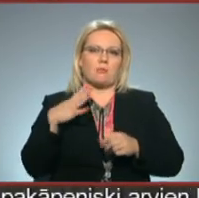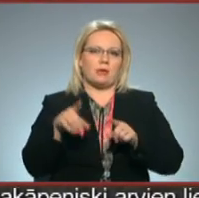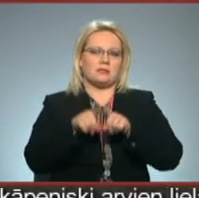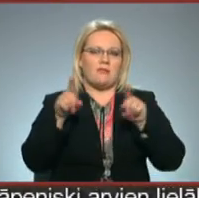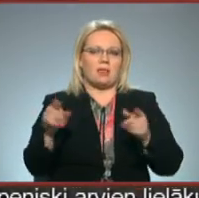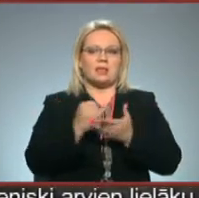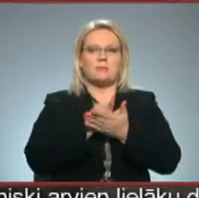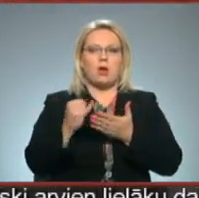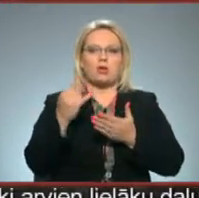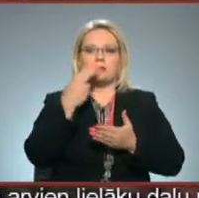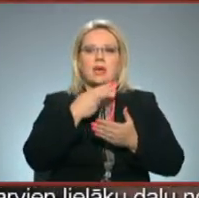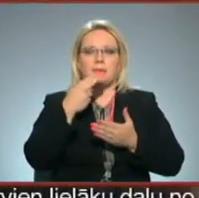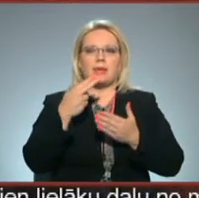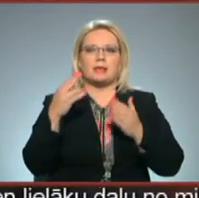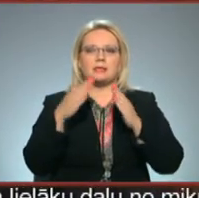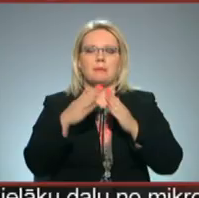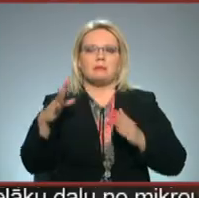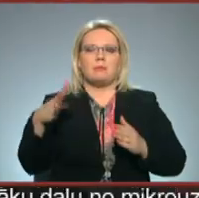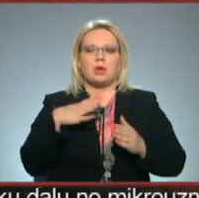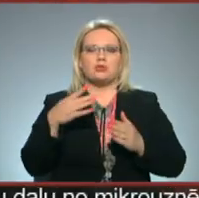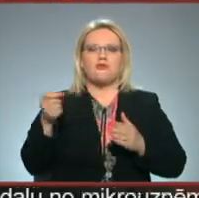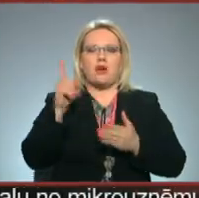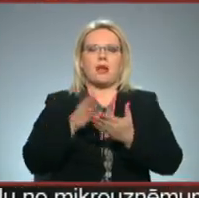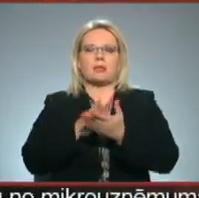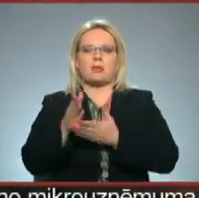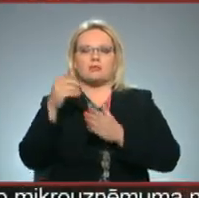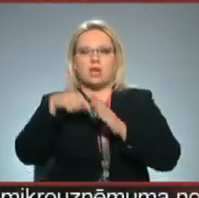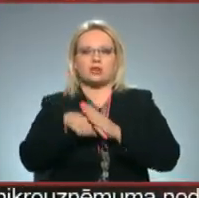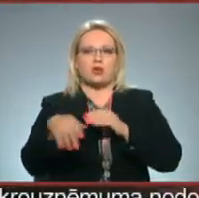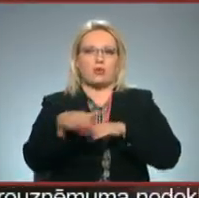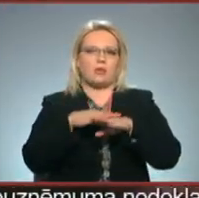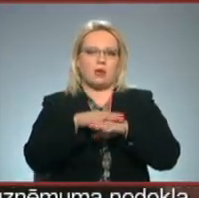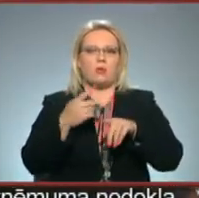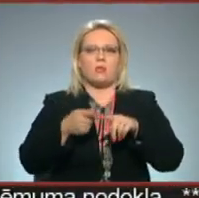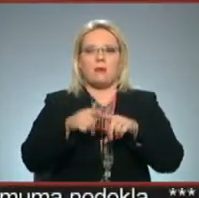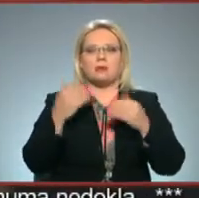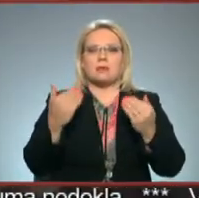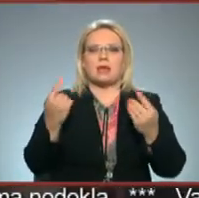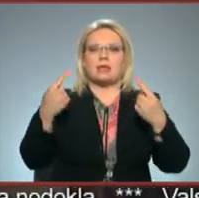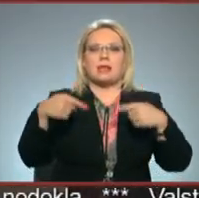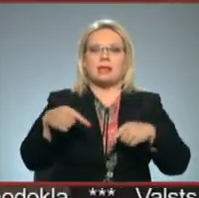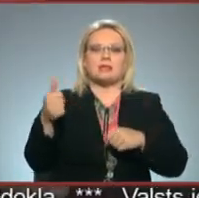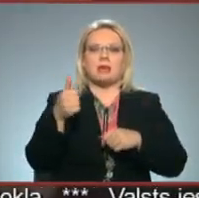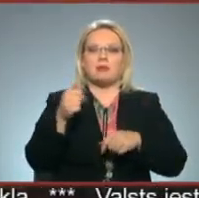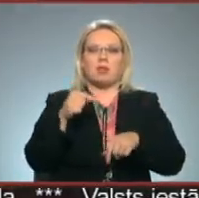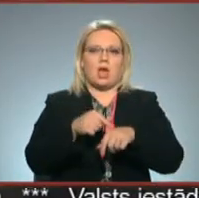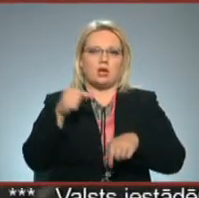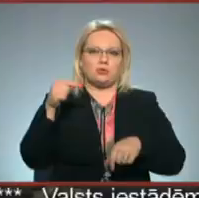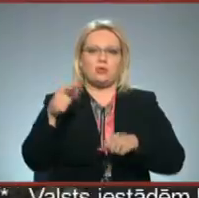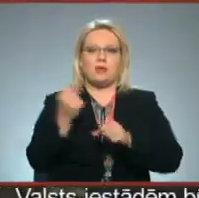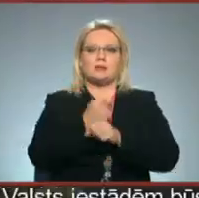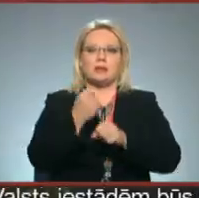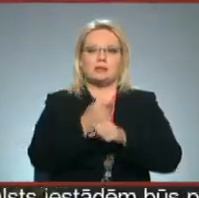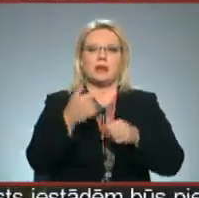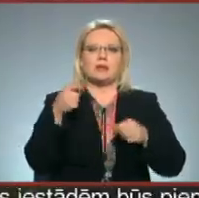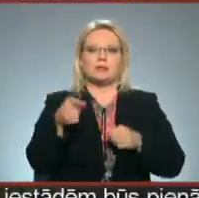Bioloģiskās saimniecības alež bijušas vairāk tendētas uz iekšējo tirgu, tāpēc tagad krīzi īpaši neizjūta. Tās iestrādes ir